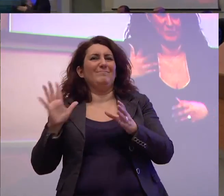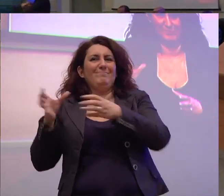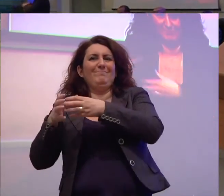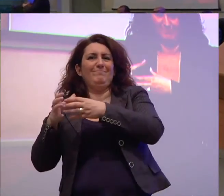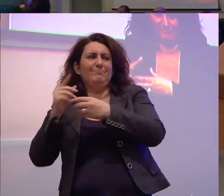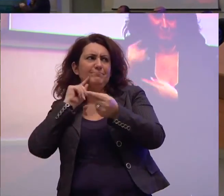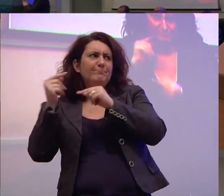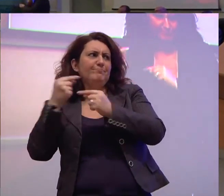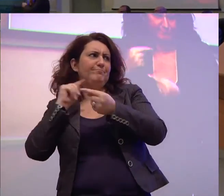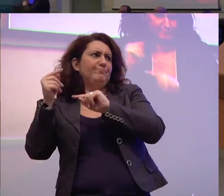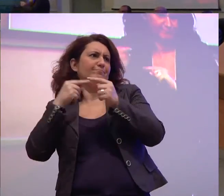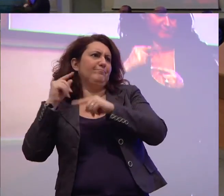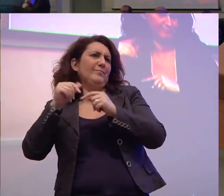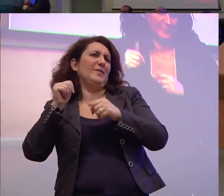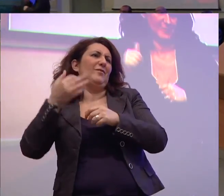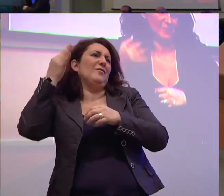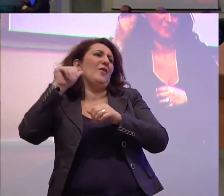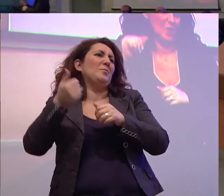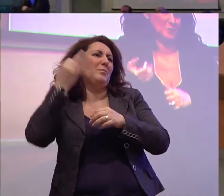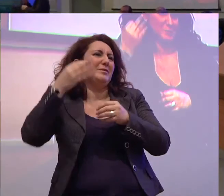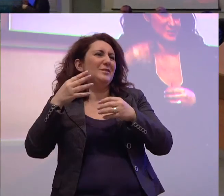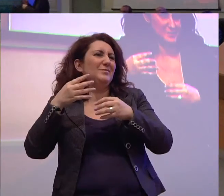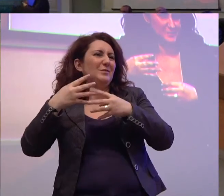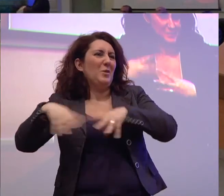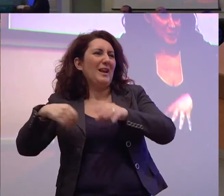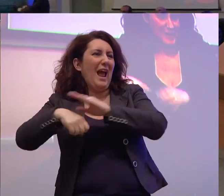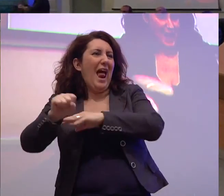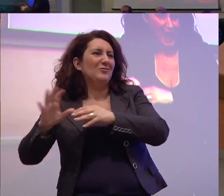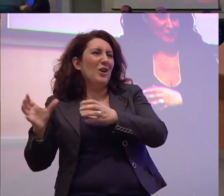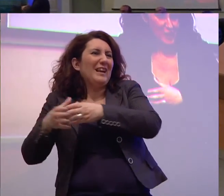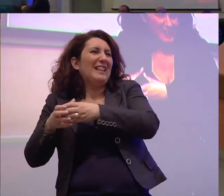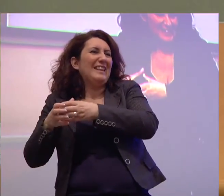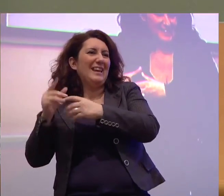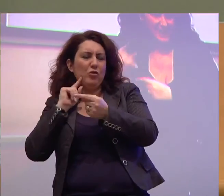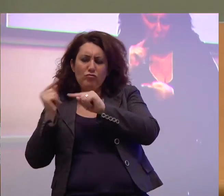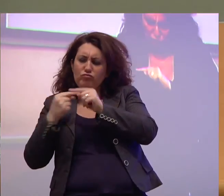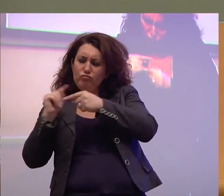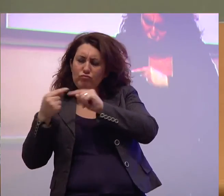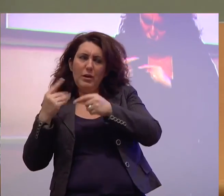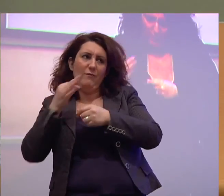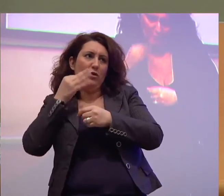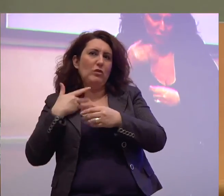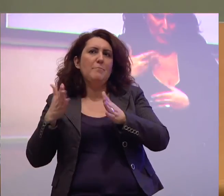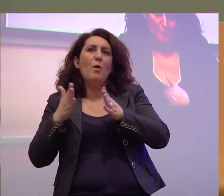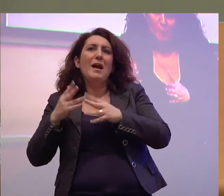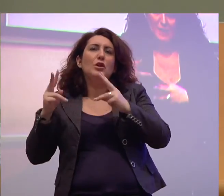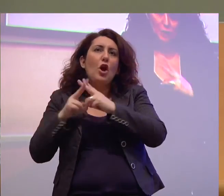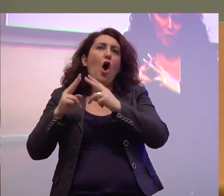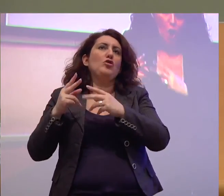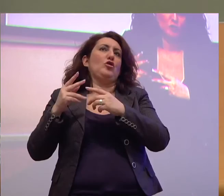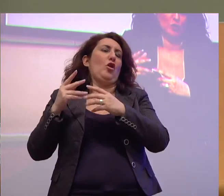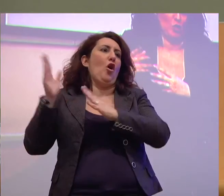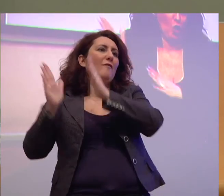hanno potuto discutere io lo vedo come un momento di incontro e di confronto ecco e con il nuovo